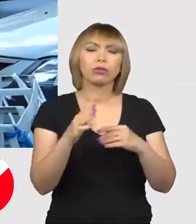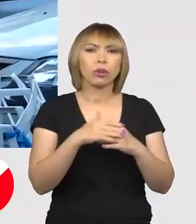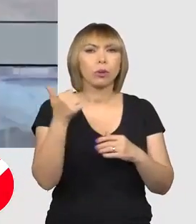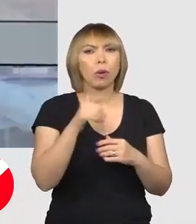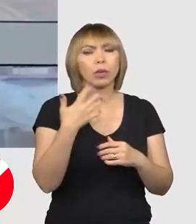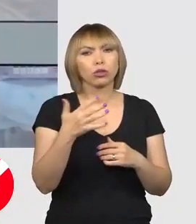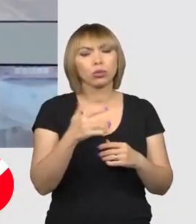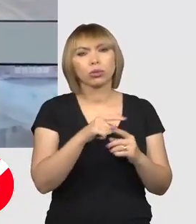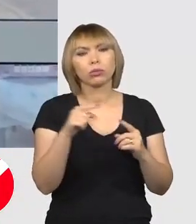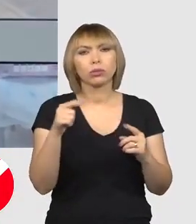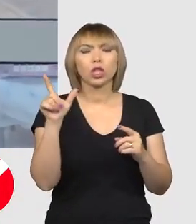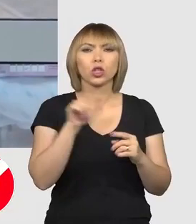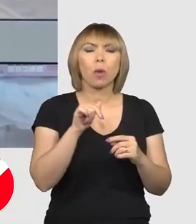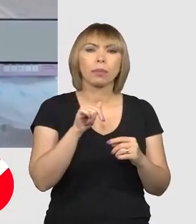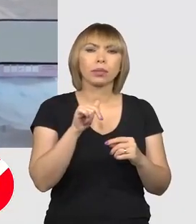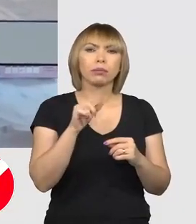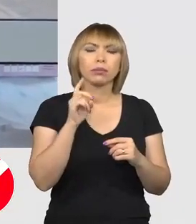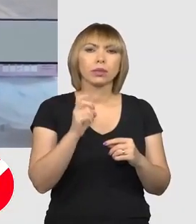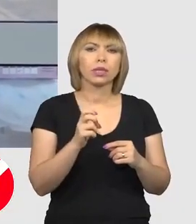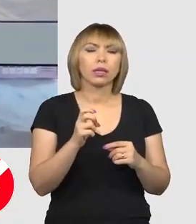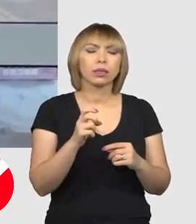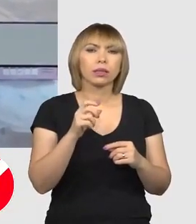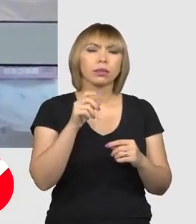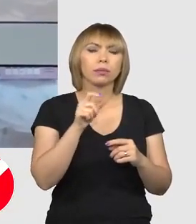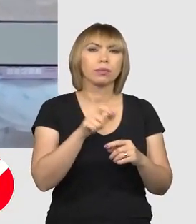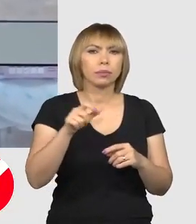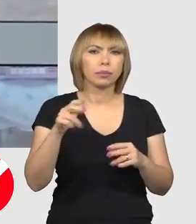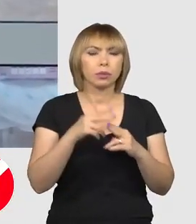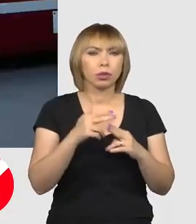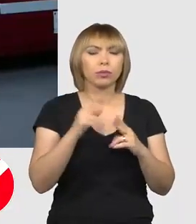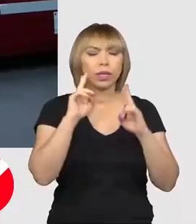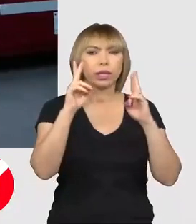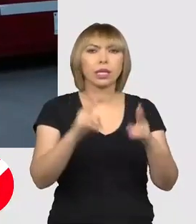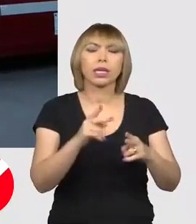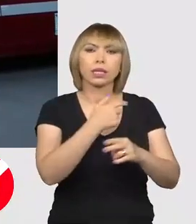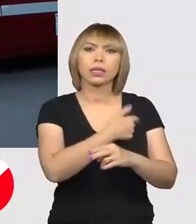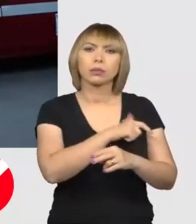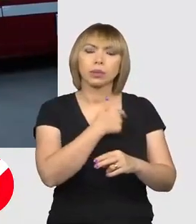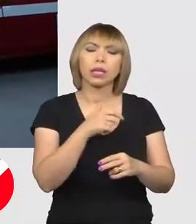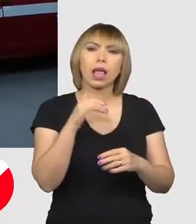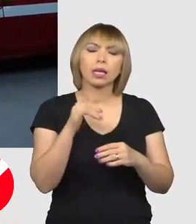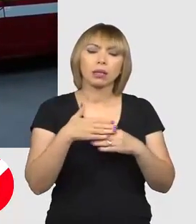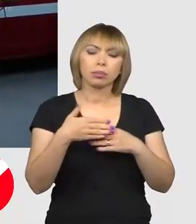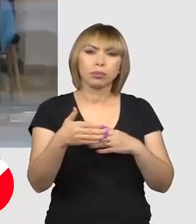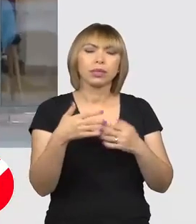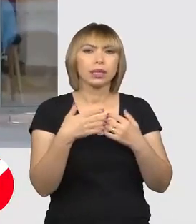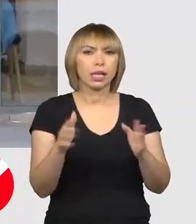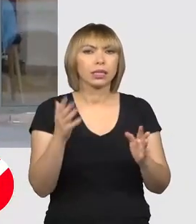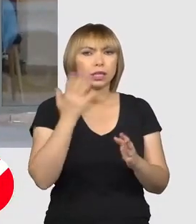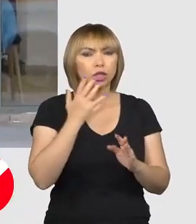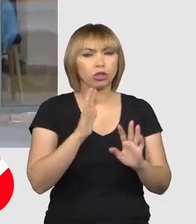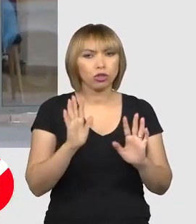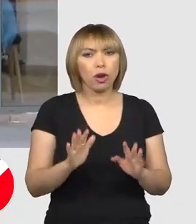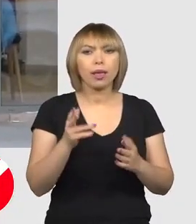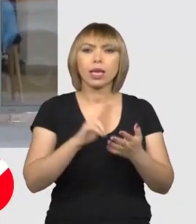.500, între 1.500 și 2.000 de cazuri internate în spital în preajma despiderii școlilor,